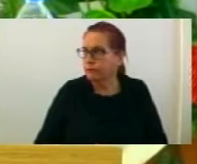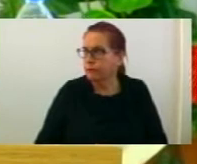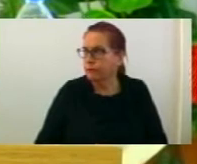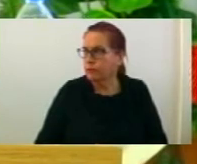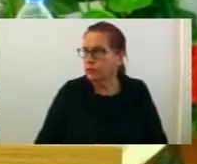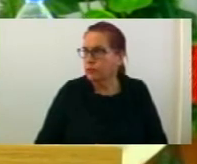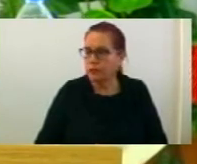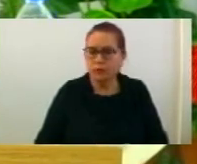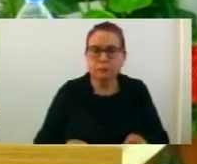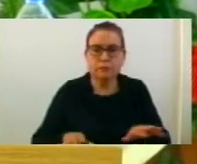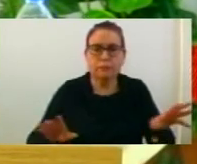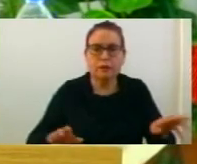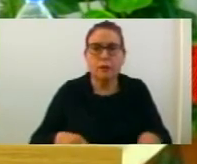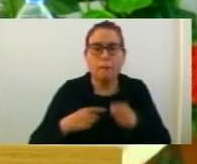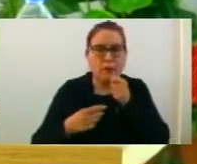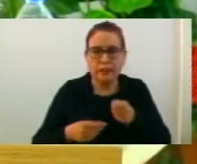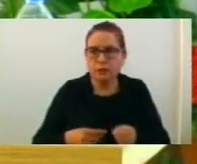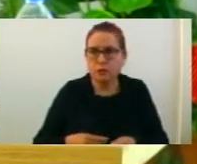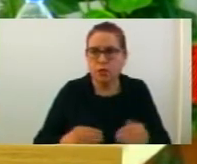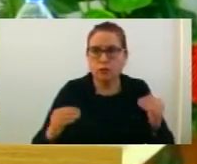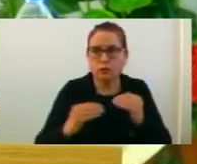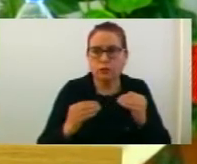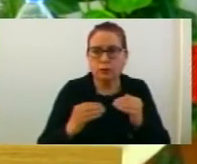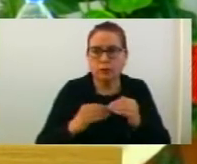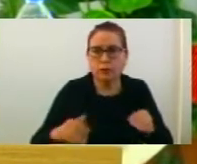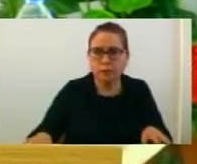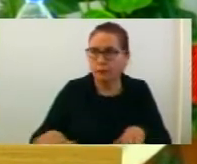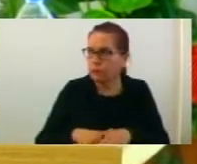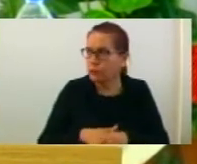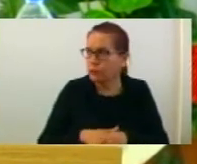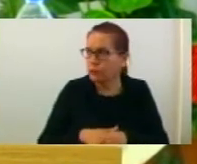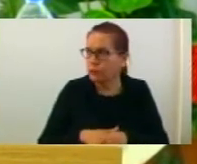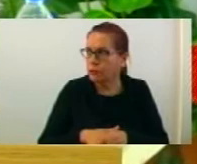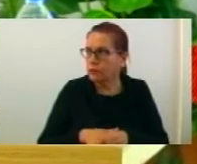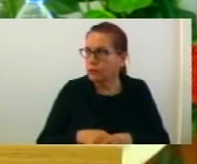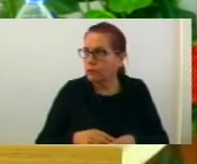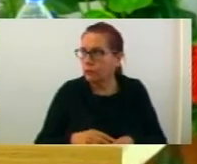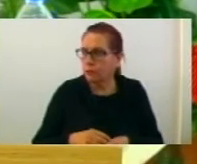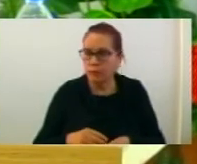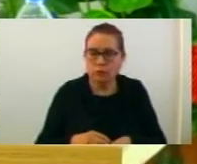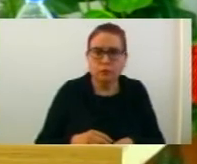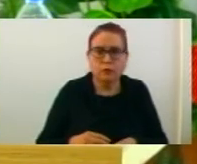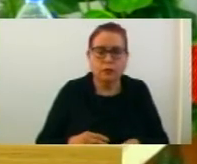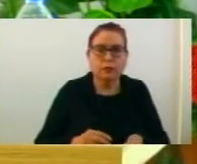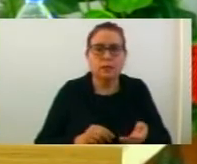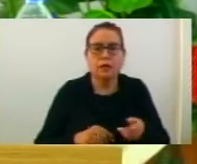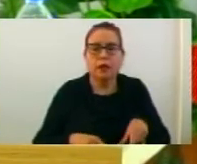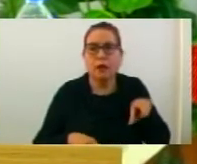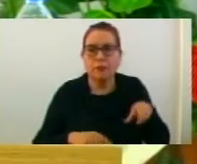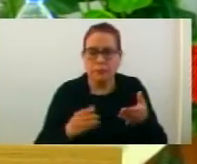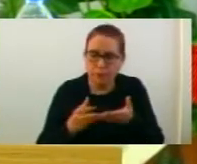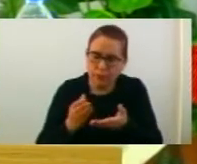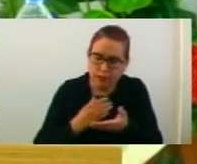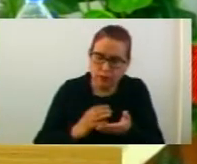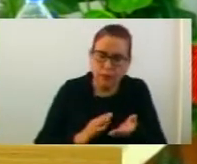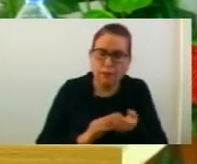пратничко пращање бара в согласност за връботување за локалната устна библиотека Благо